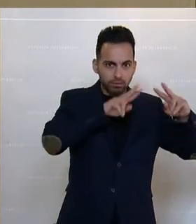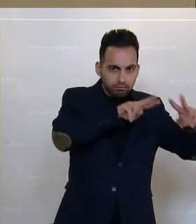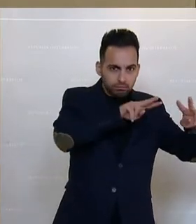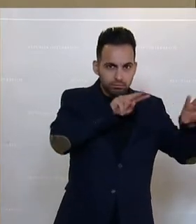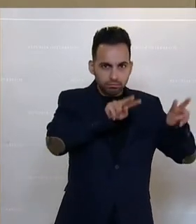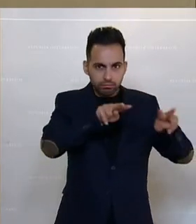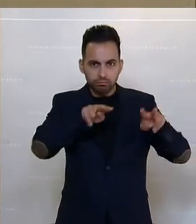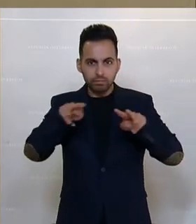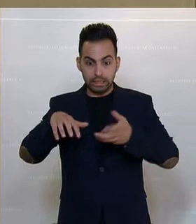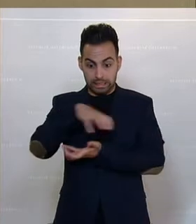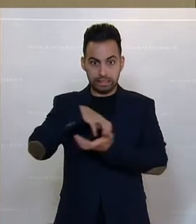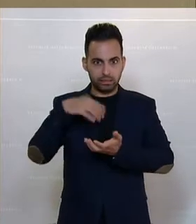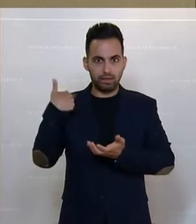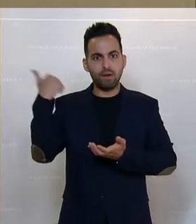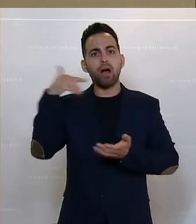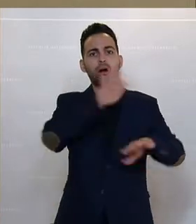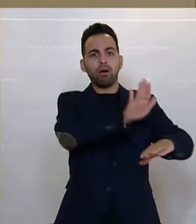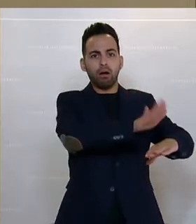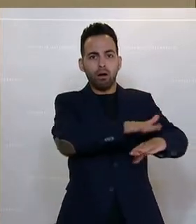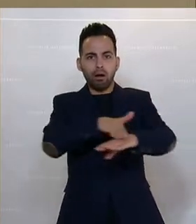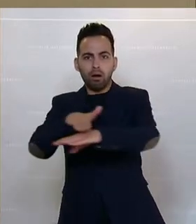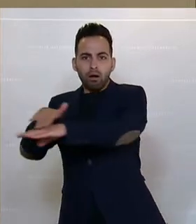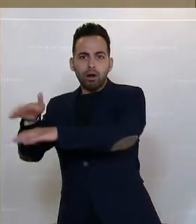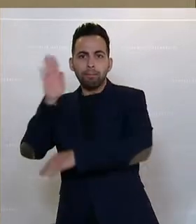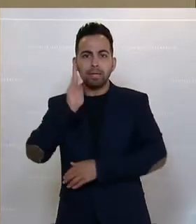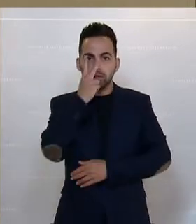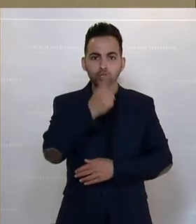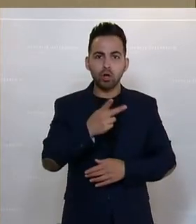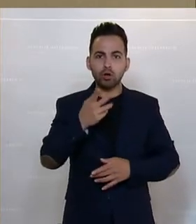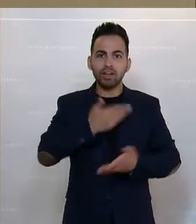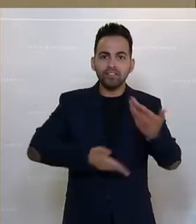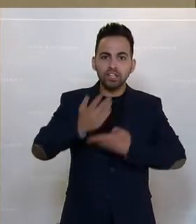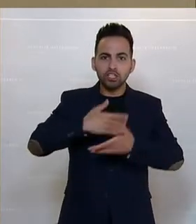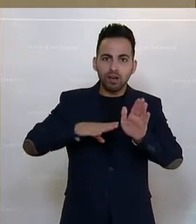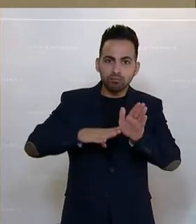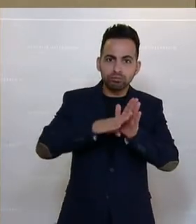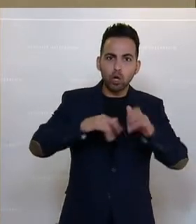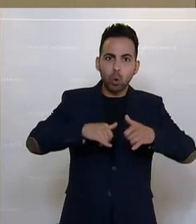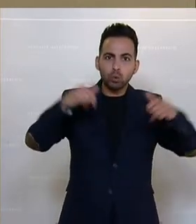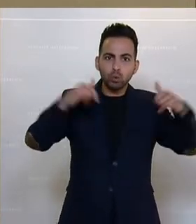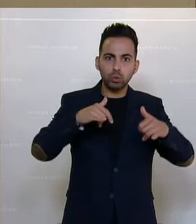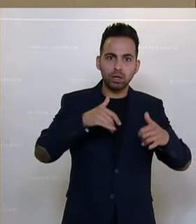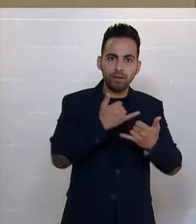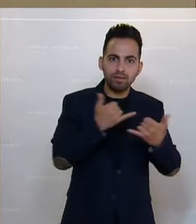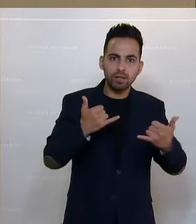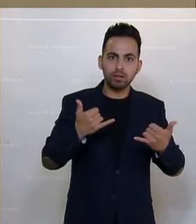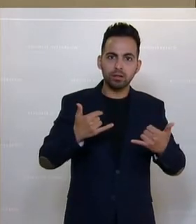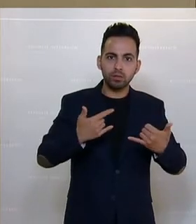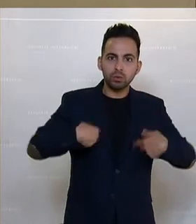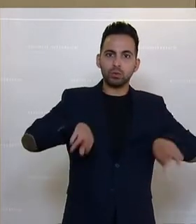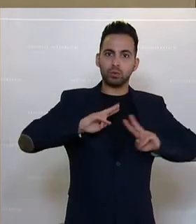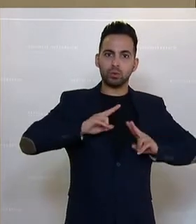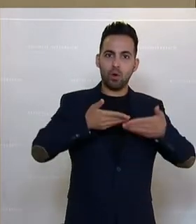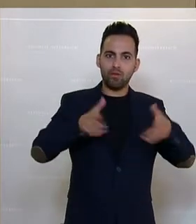aufzulisten, nachzuschauen, wie ein Konjunkturpaket zur Wiederbelebung der Wirtschaft und des